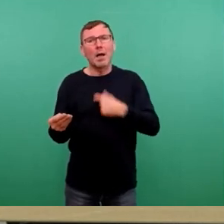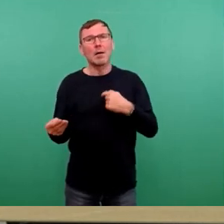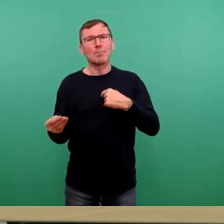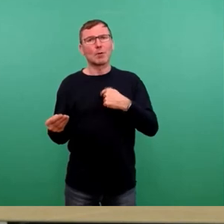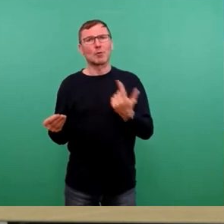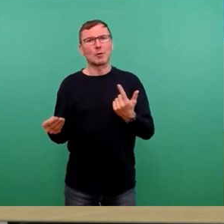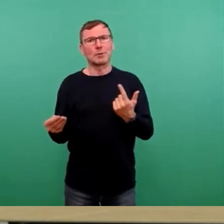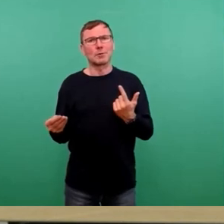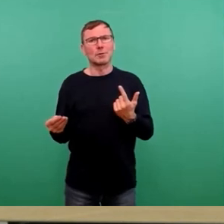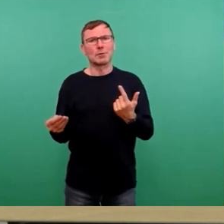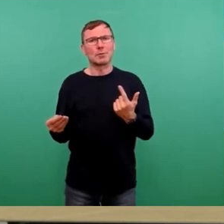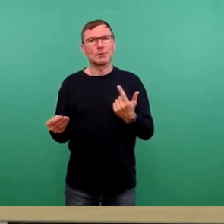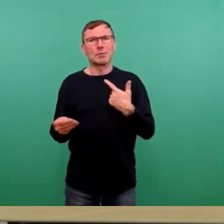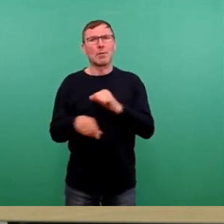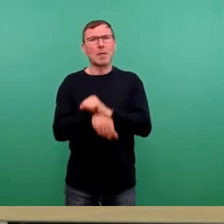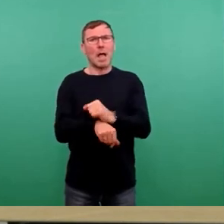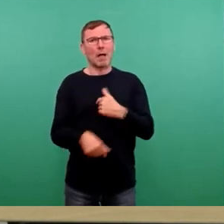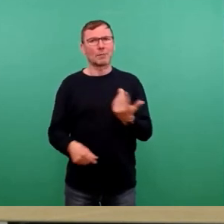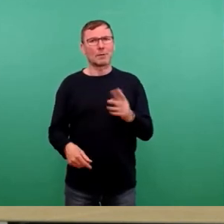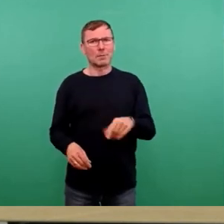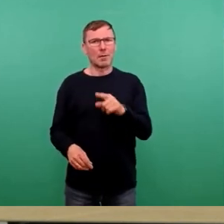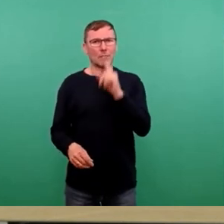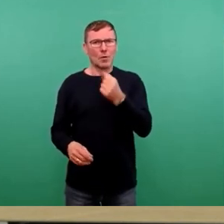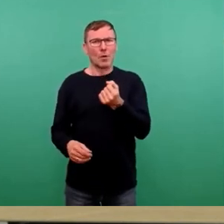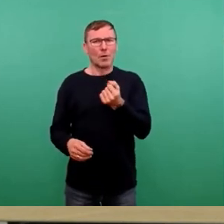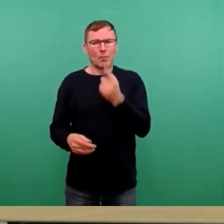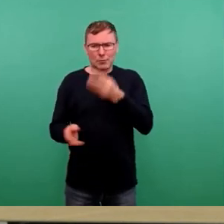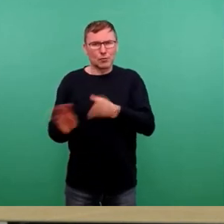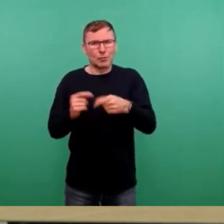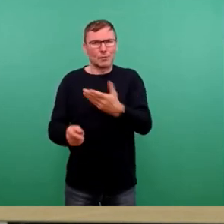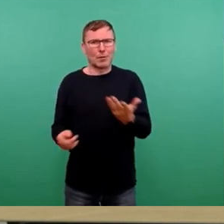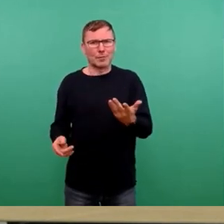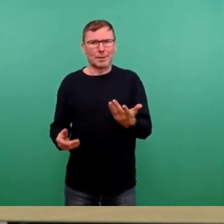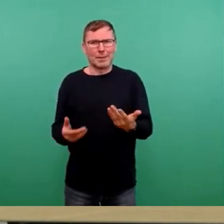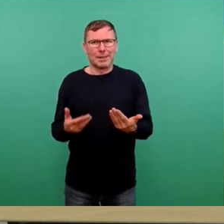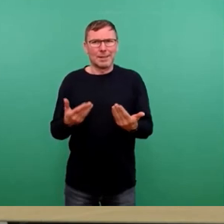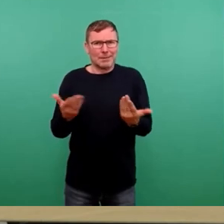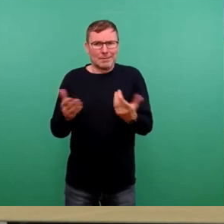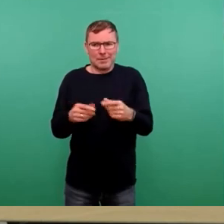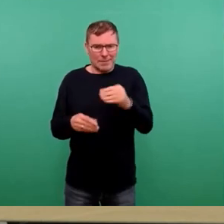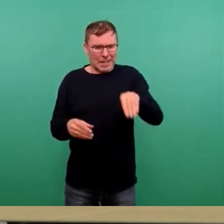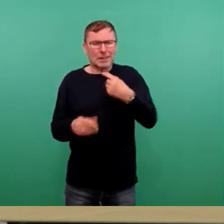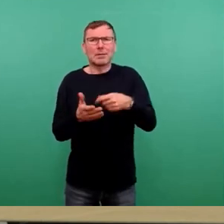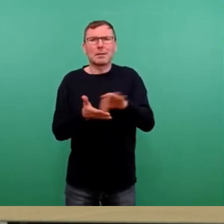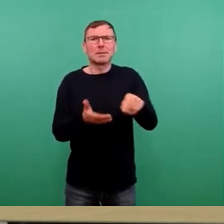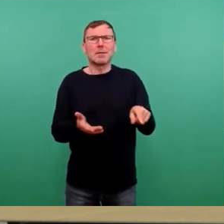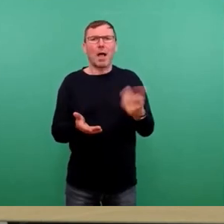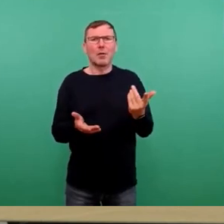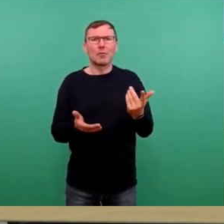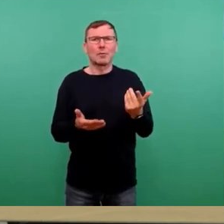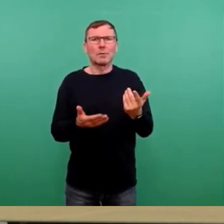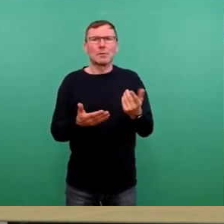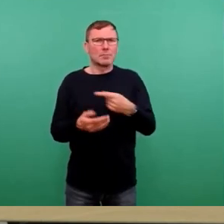haften, nur dafür, dass eben die Kreditkartenzahlung, wie gesagt, ihr habt sie nicht mehr alle,